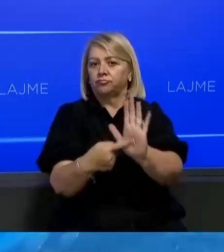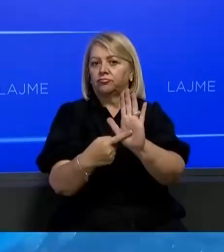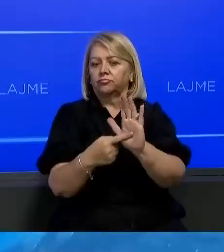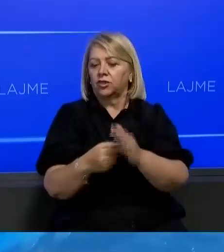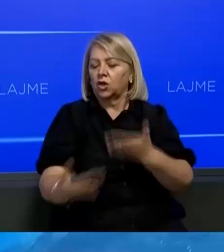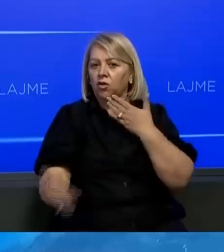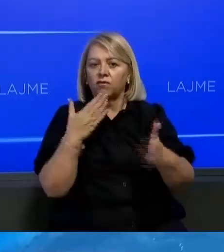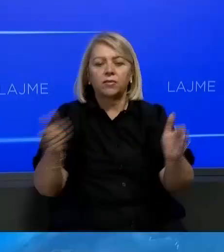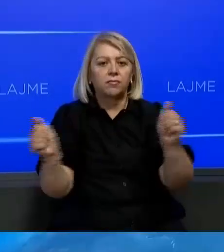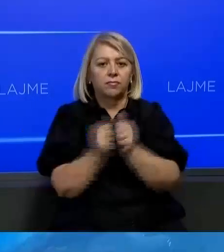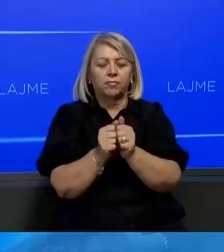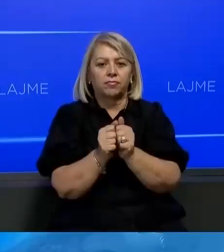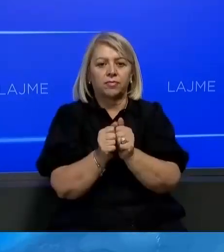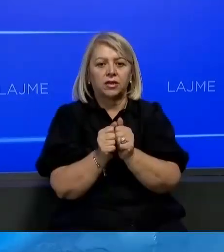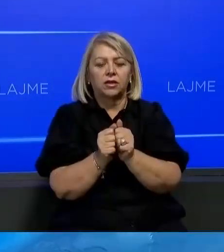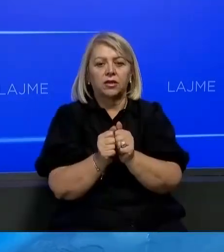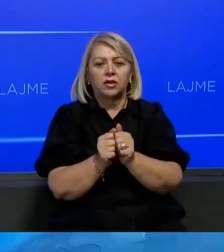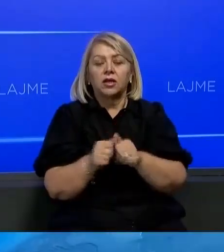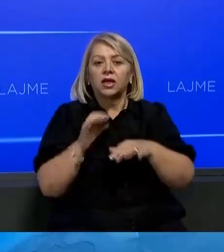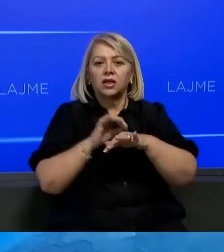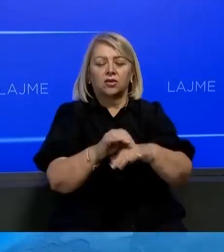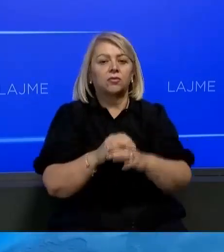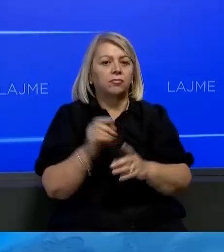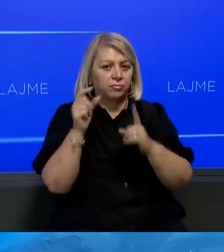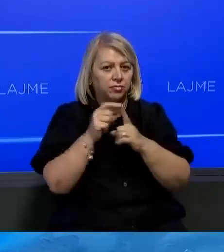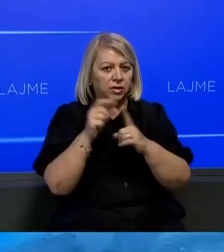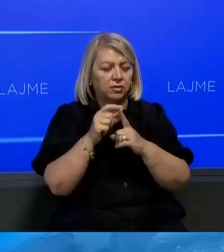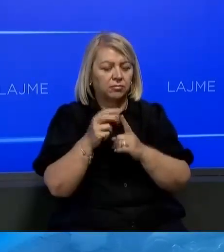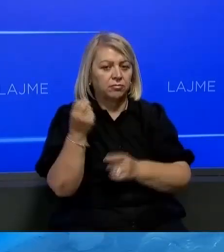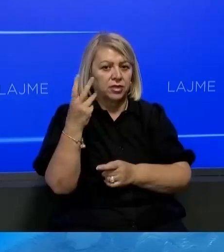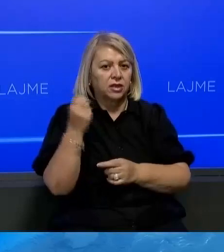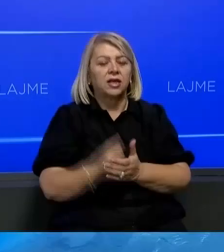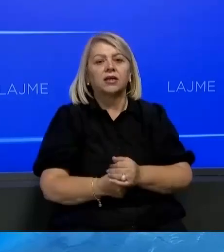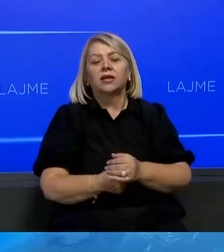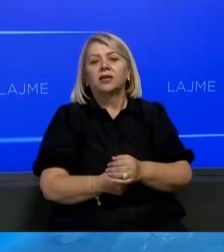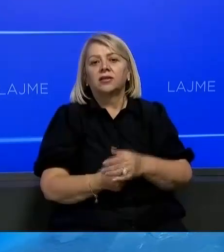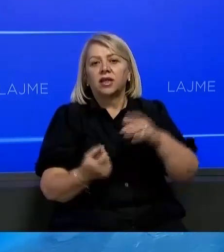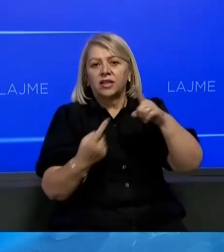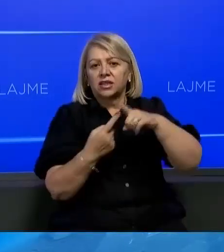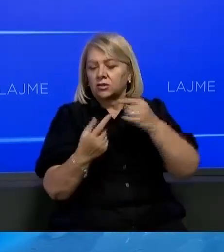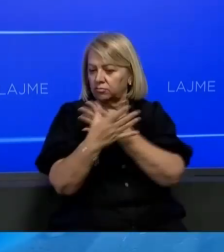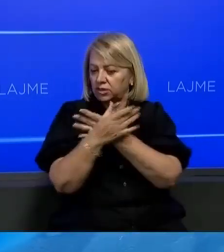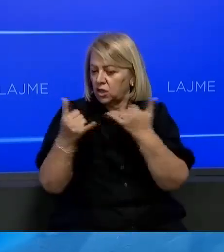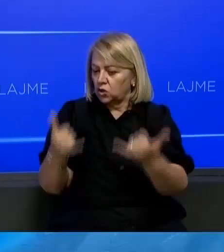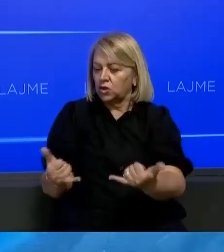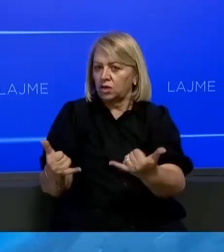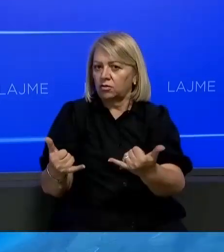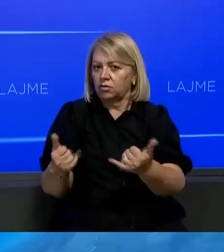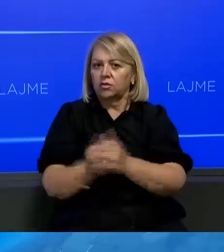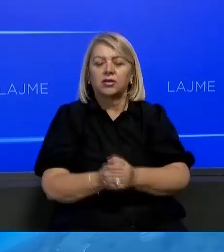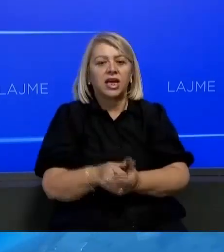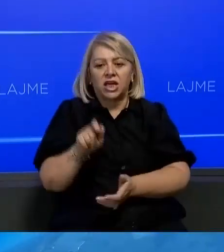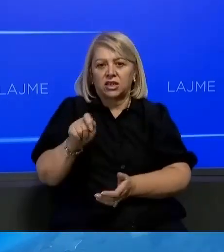konferencën e përbashkët të kreu të Prishtinës për parim rama dhe kreu të tiranës Erion Veliaj, i cilë listot do të amerë